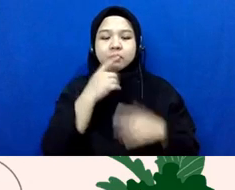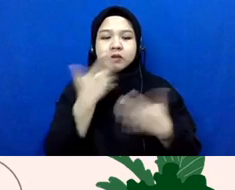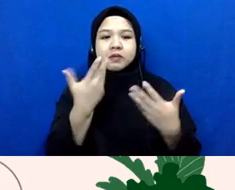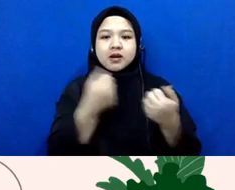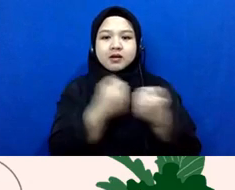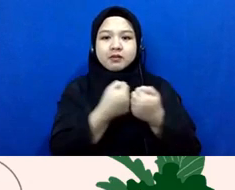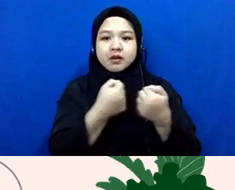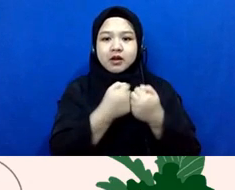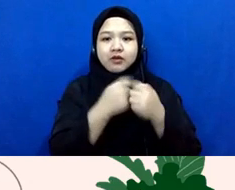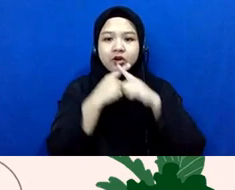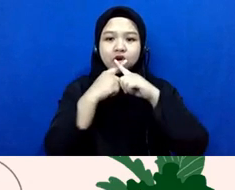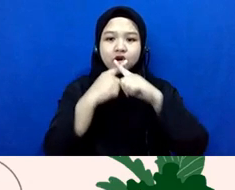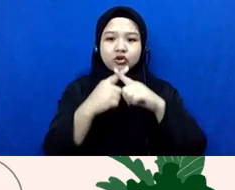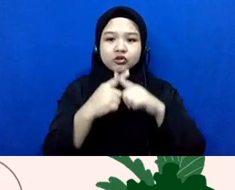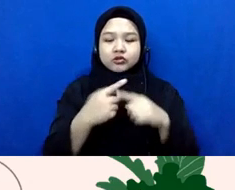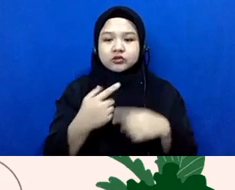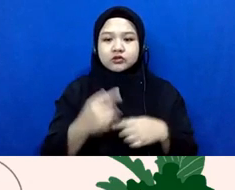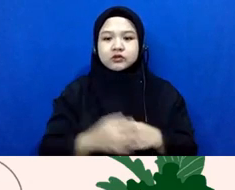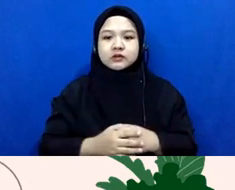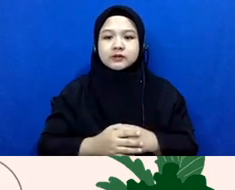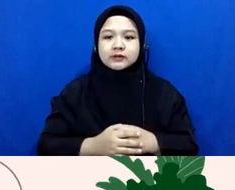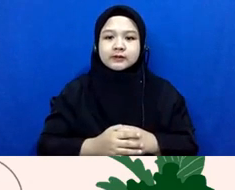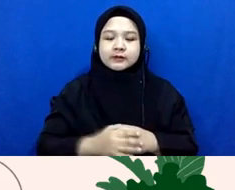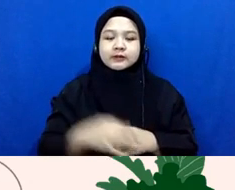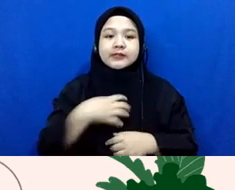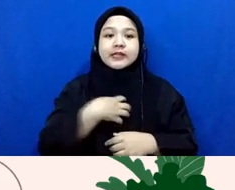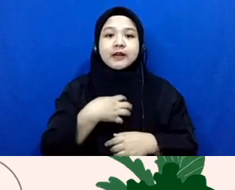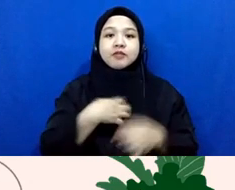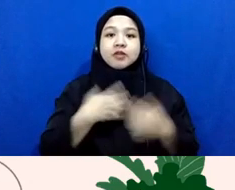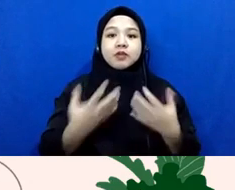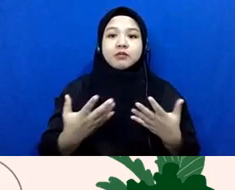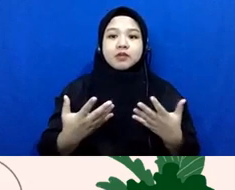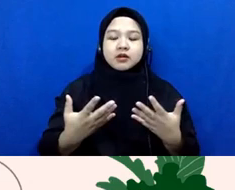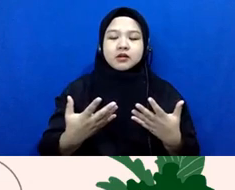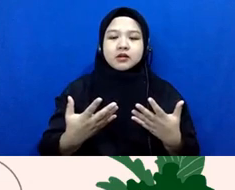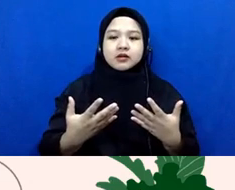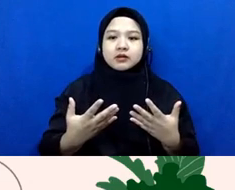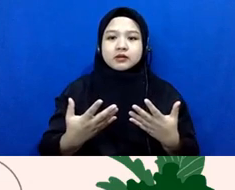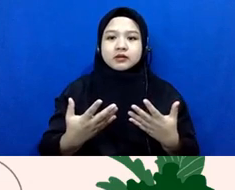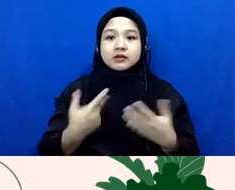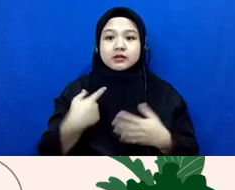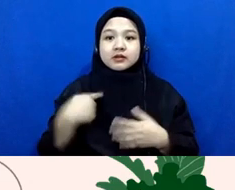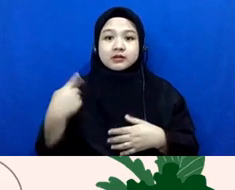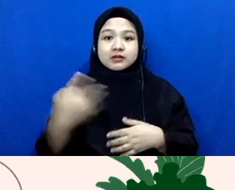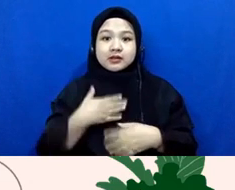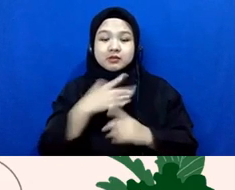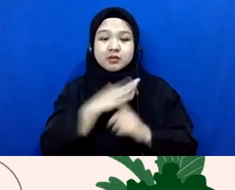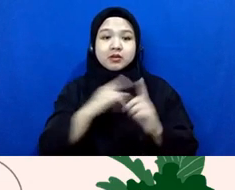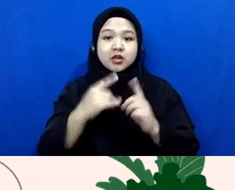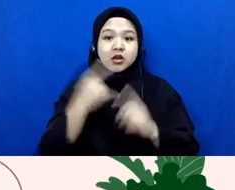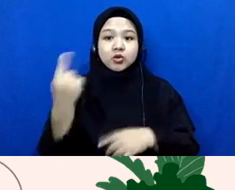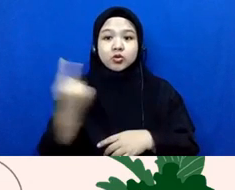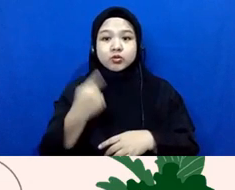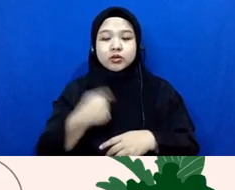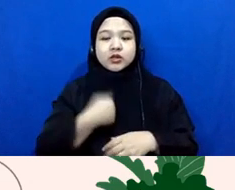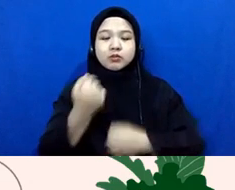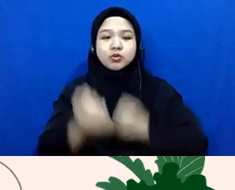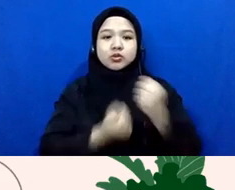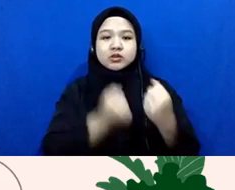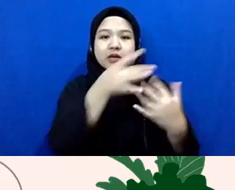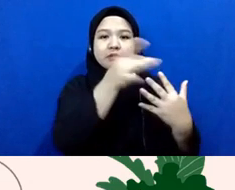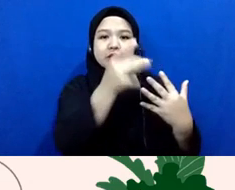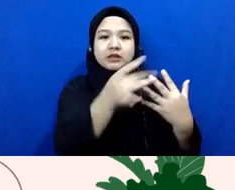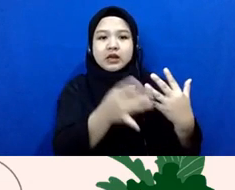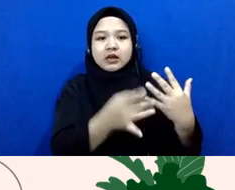menyikapi ya adalah sebagai warna secara umum ya berusaha menyaring dan mengenali